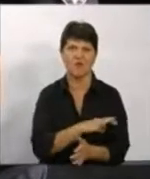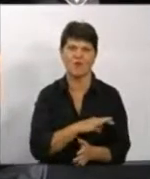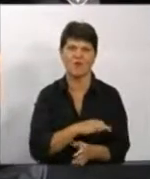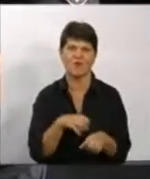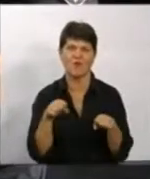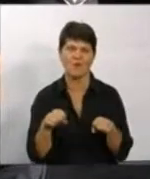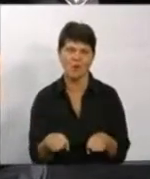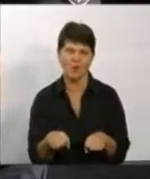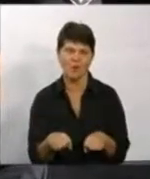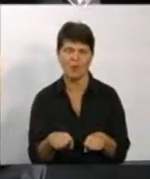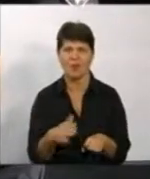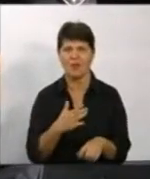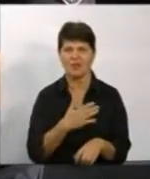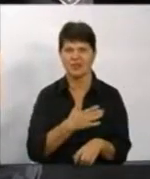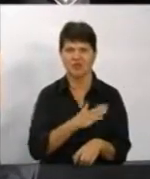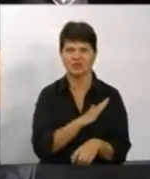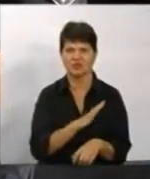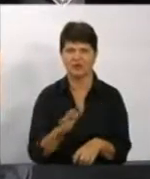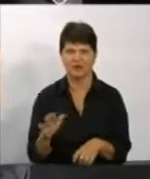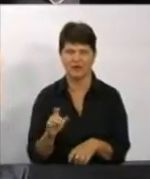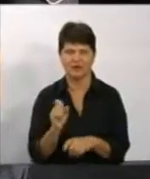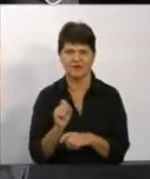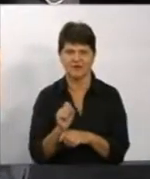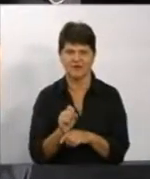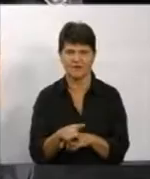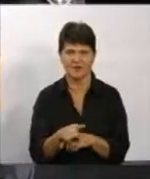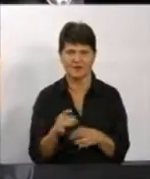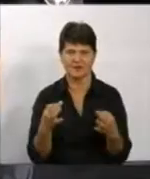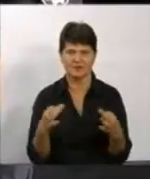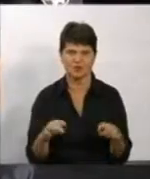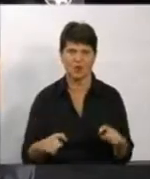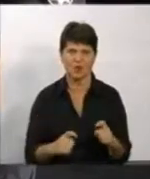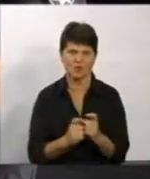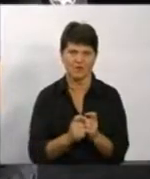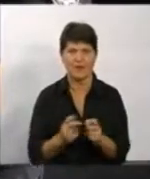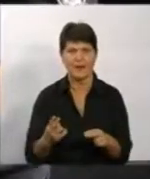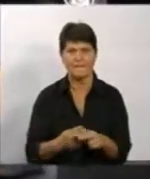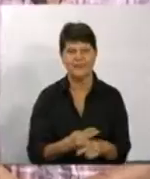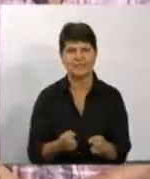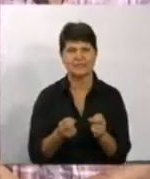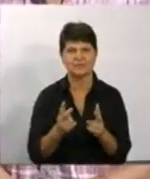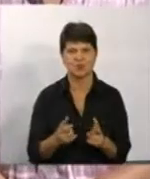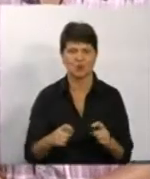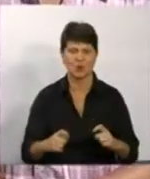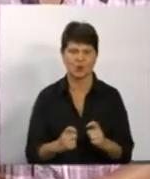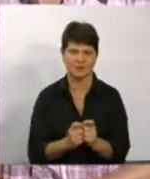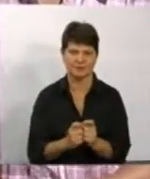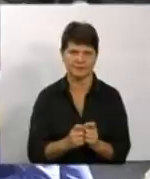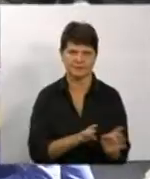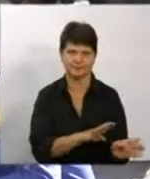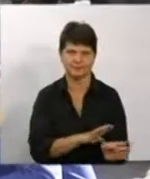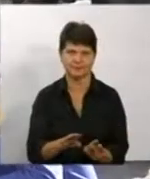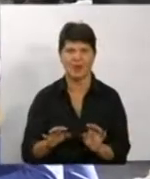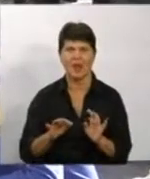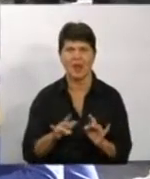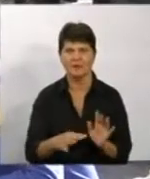завдання – не допустити конфлікту, розполу цього конфлікту і забезпечити публічну безпеку безпосередньо на місці. Акція протесту тривала з